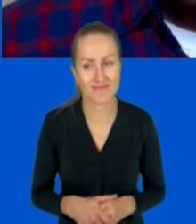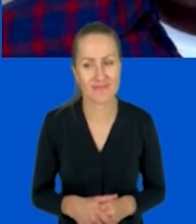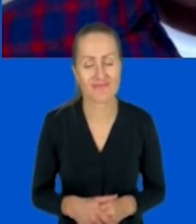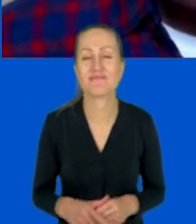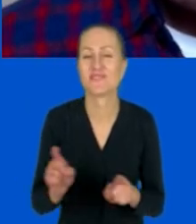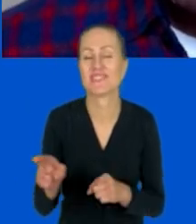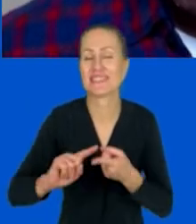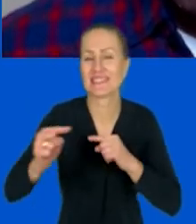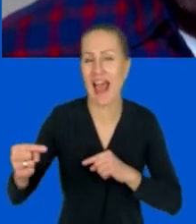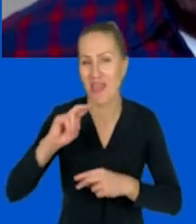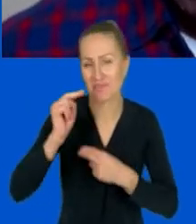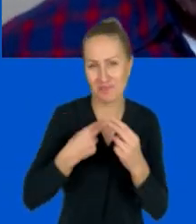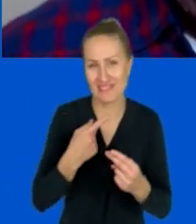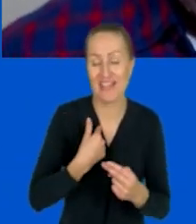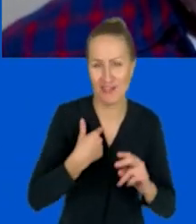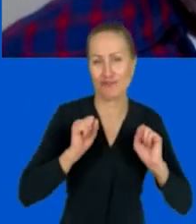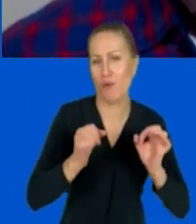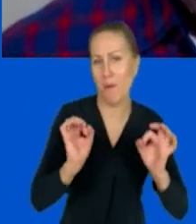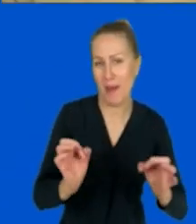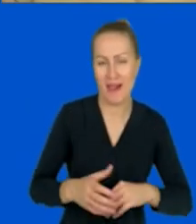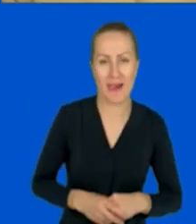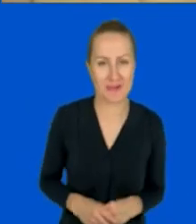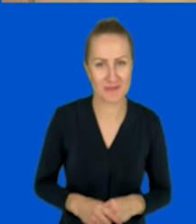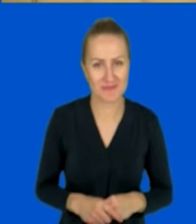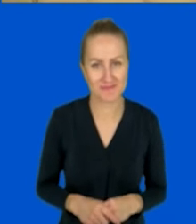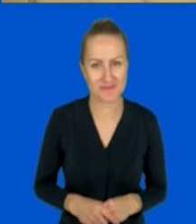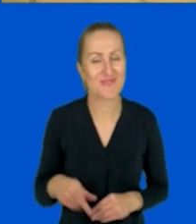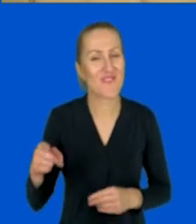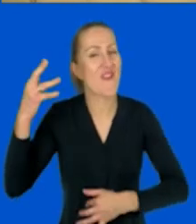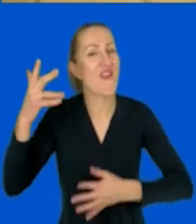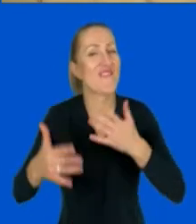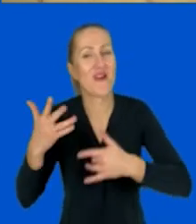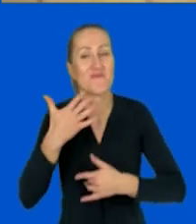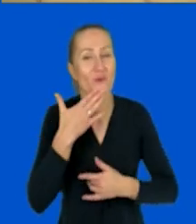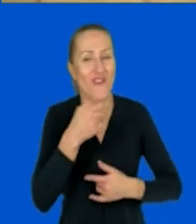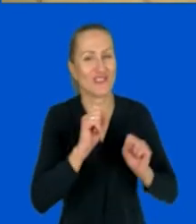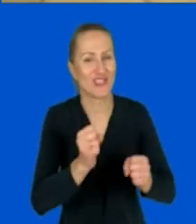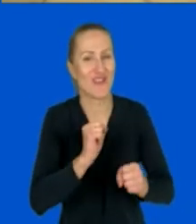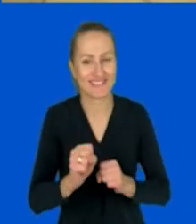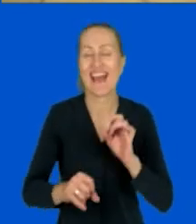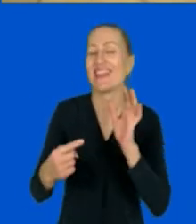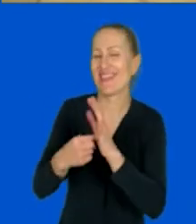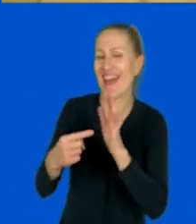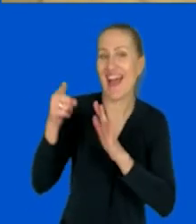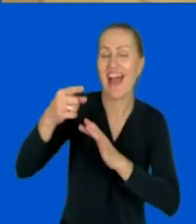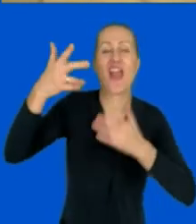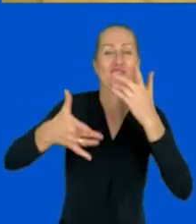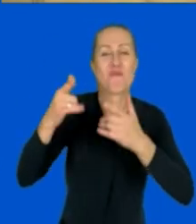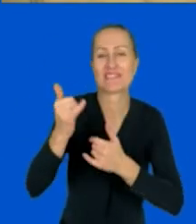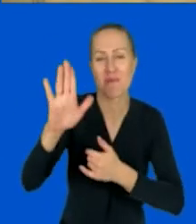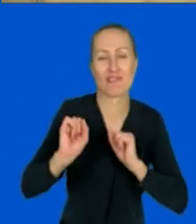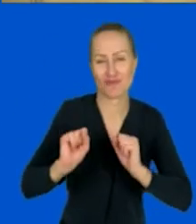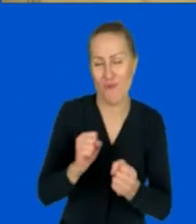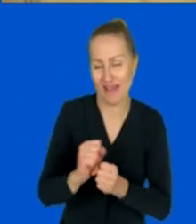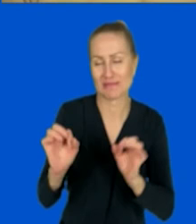zdanie informatyków, prawda? działa. Tak jest. U nich zawsze działa. No